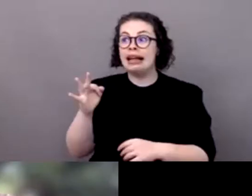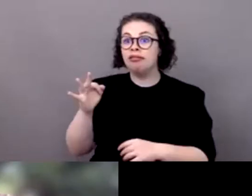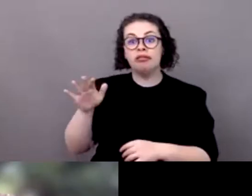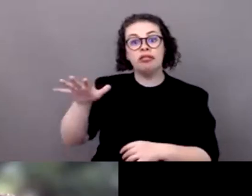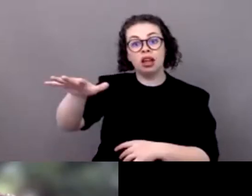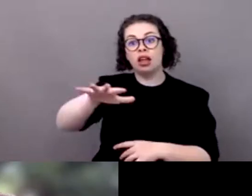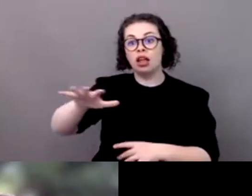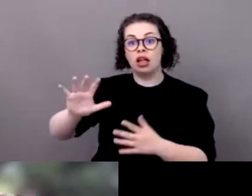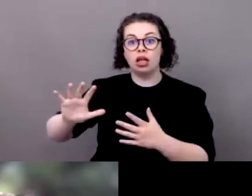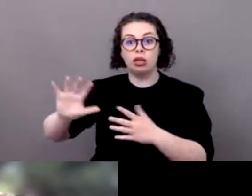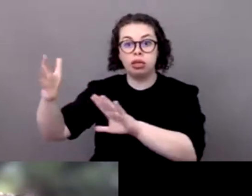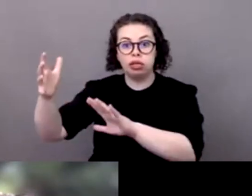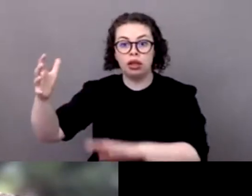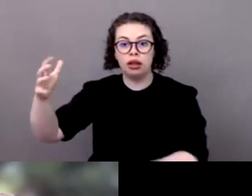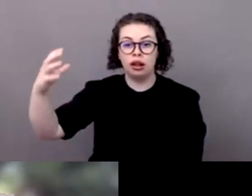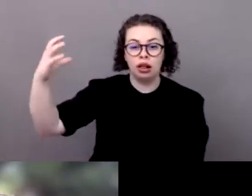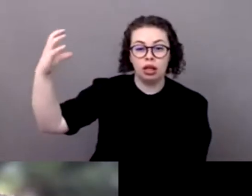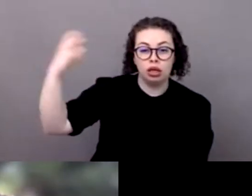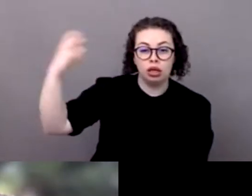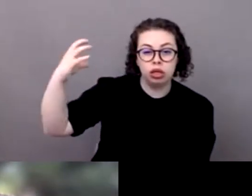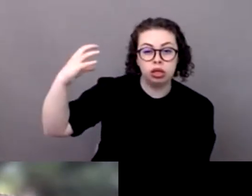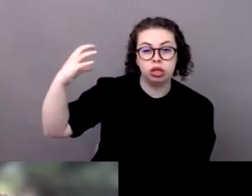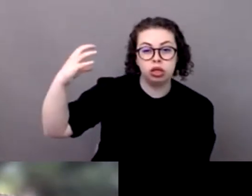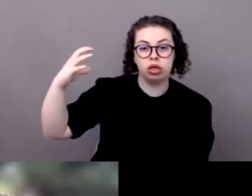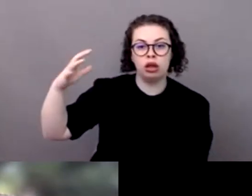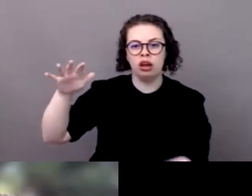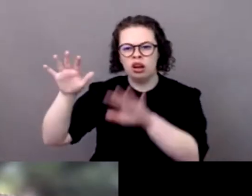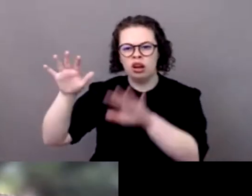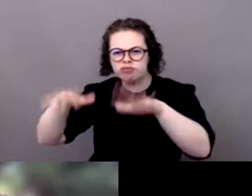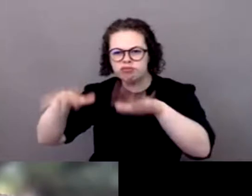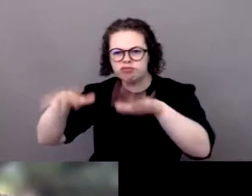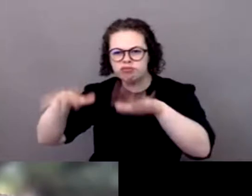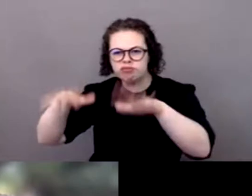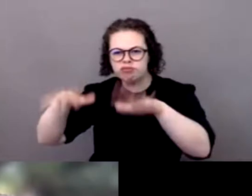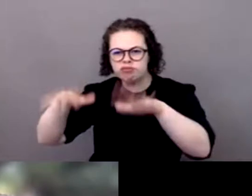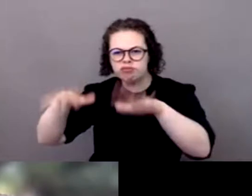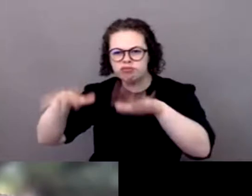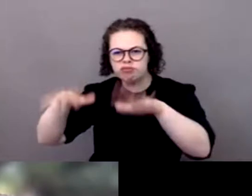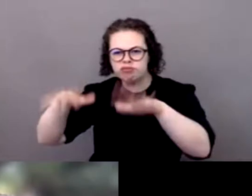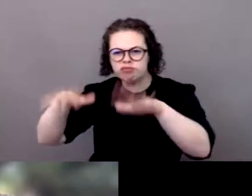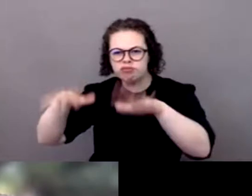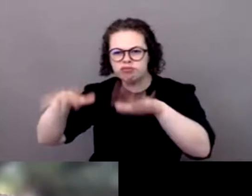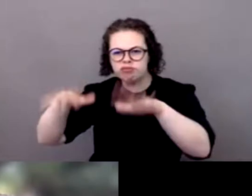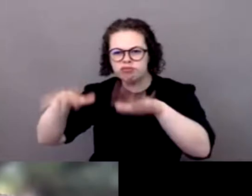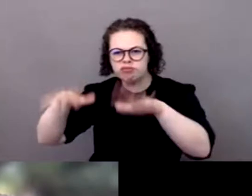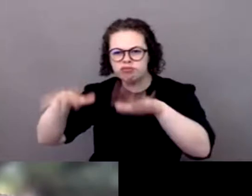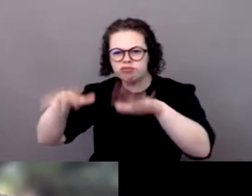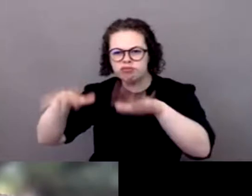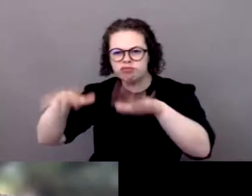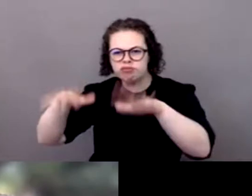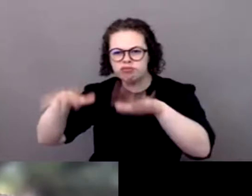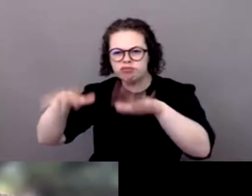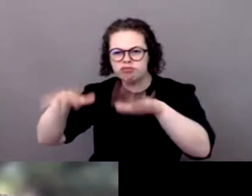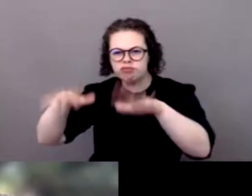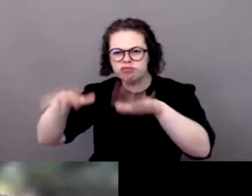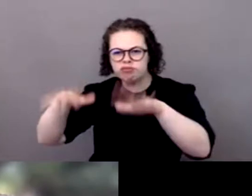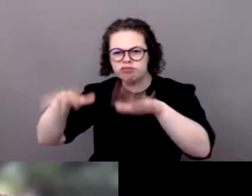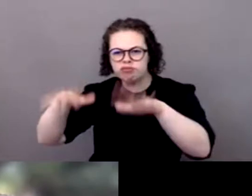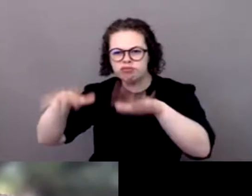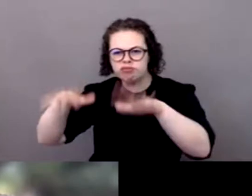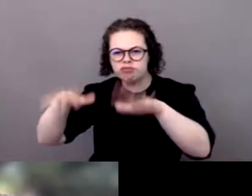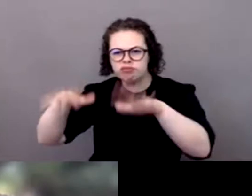en donc ensuite le sujet qui a été beaucoup aussi abordé hier c'est l'impact du sport sur le climat moi je vois